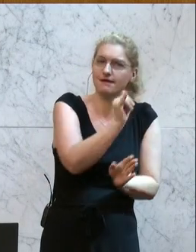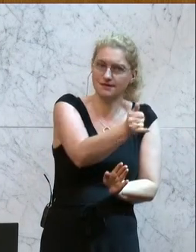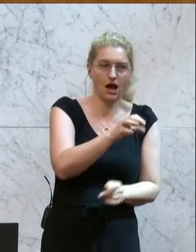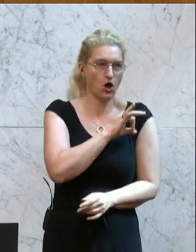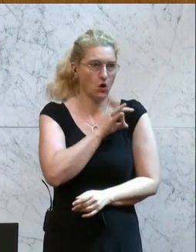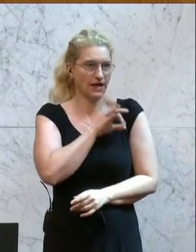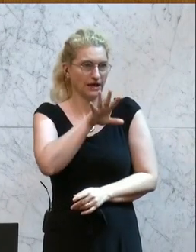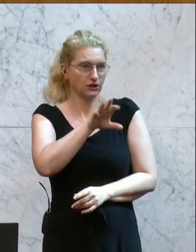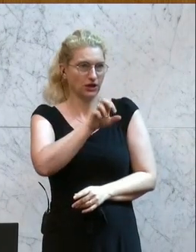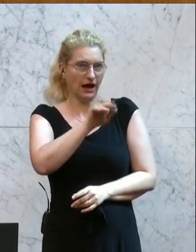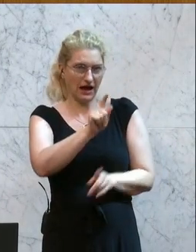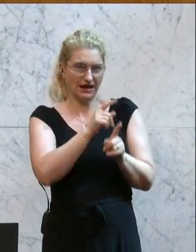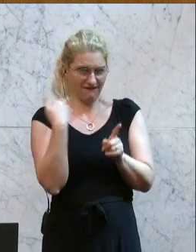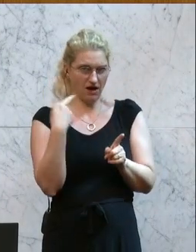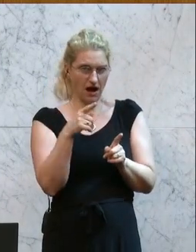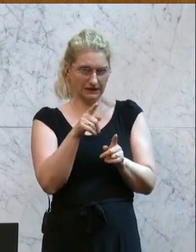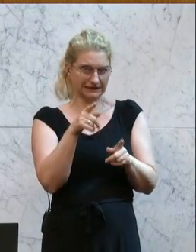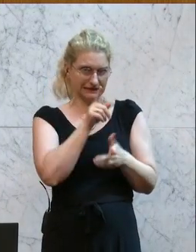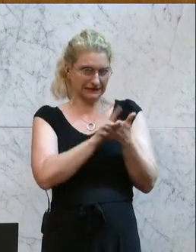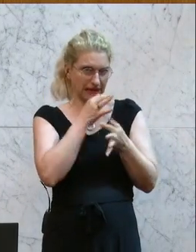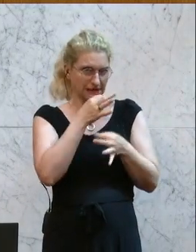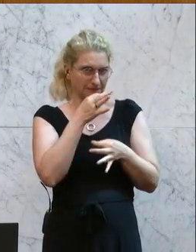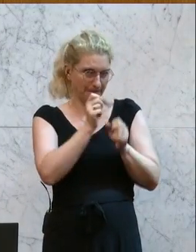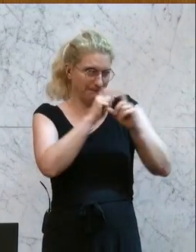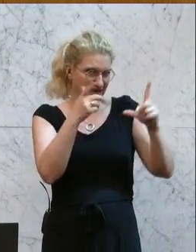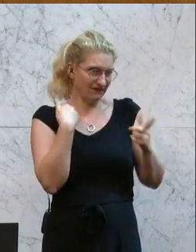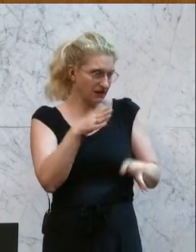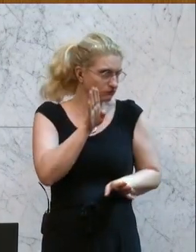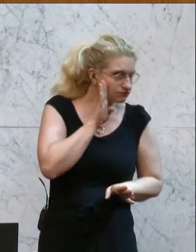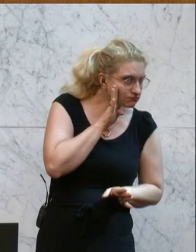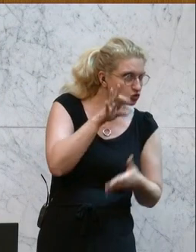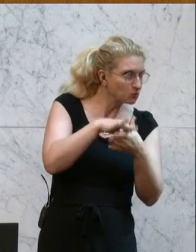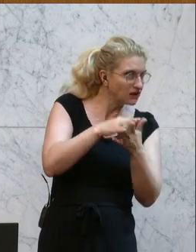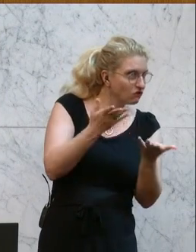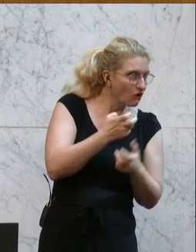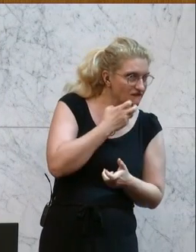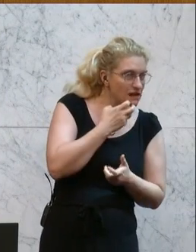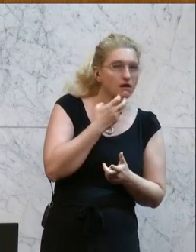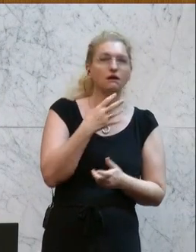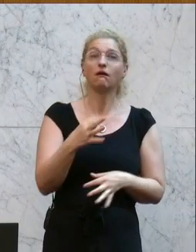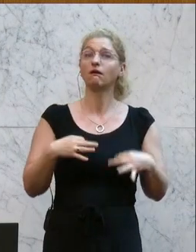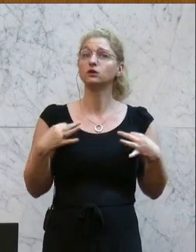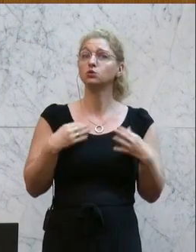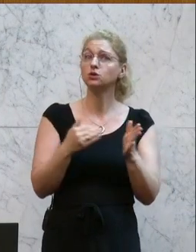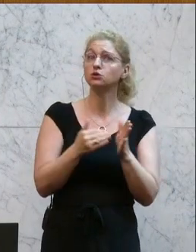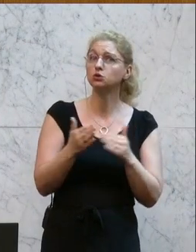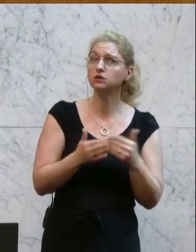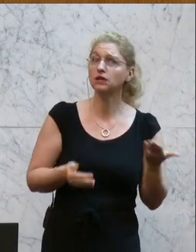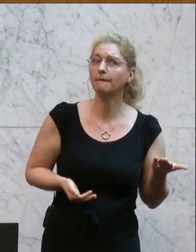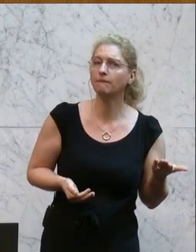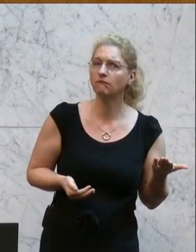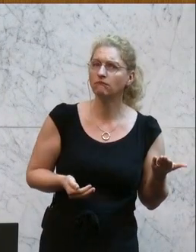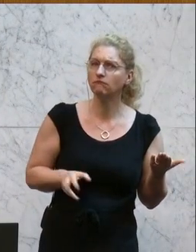Scherak in der ZIB zugehört. Der hat ja Vorschläge gemacht. Wo wollen wir sparen? Zum Beispiel im Gesundheitssystem wurde da angeführt. Und